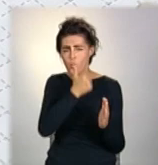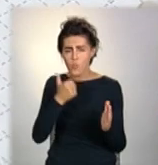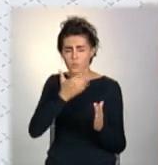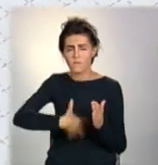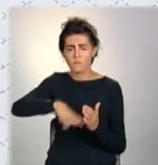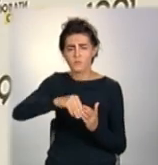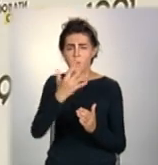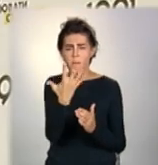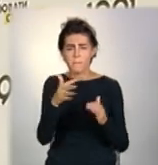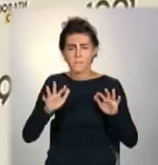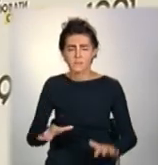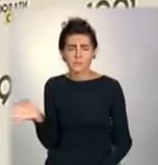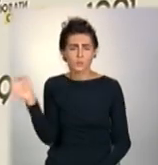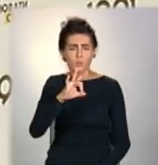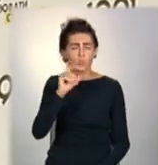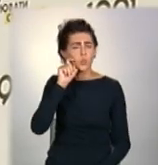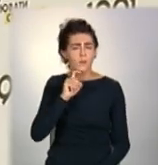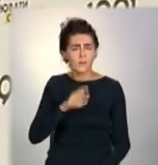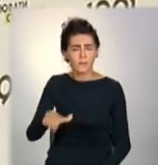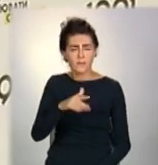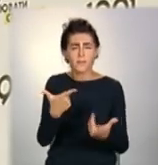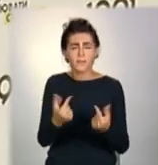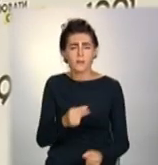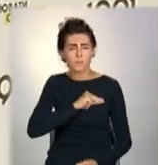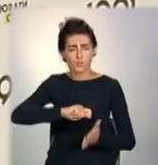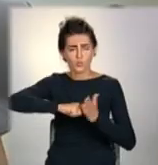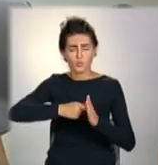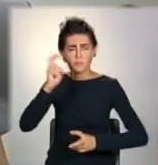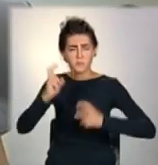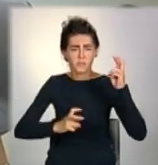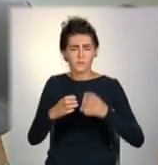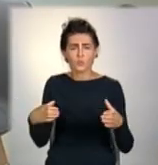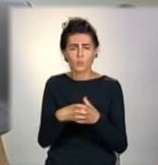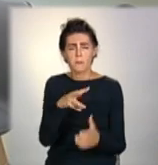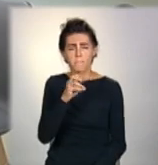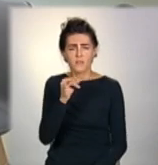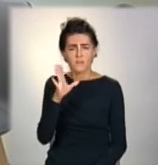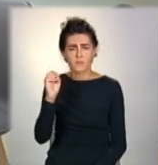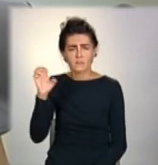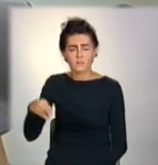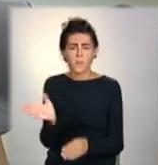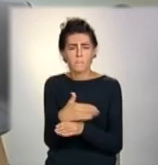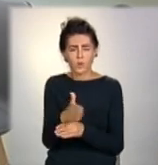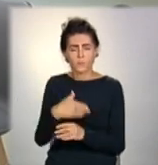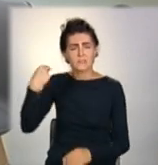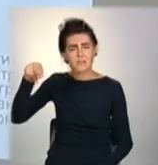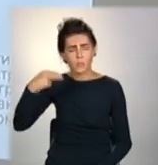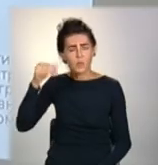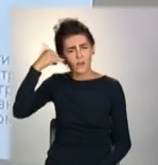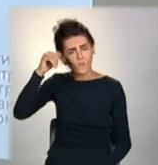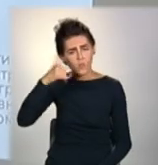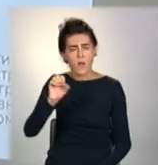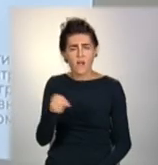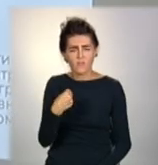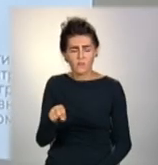п'ять міст Східної України, де працюють ключові підприємства групи «Медінвест». Маріуполь, Запоріжжя, Крівий ріг,